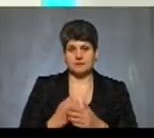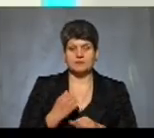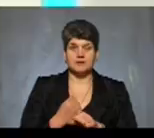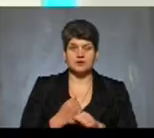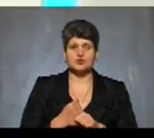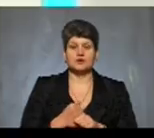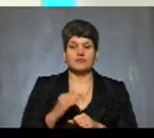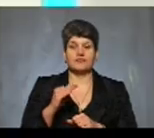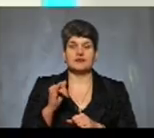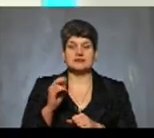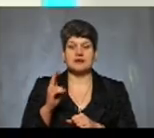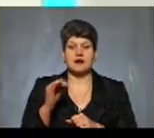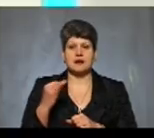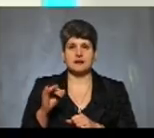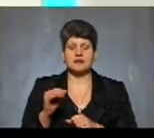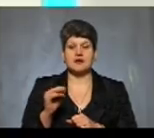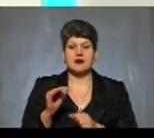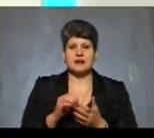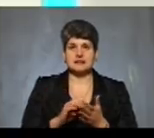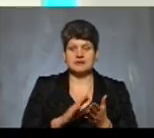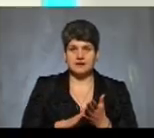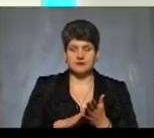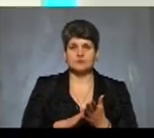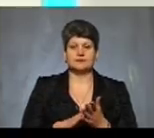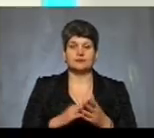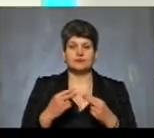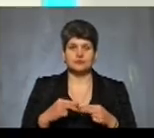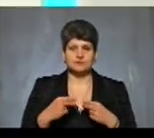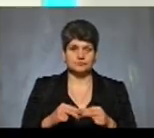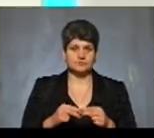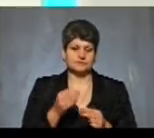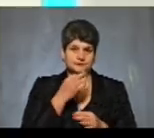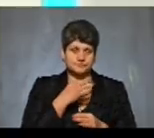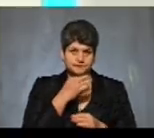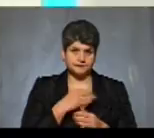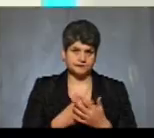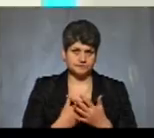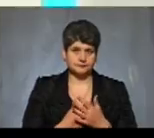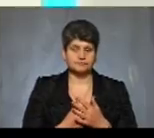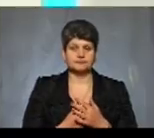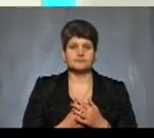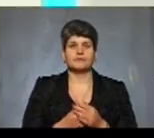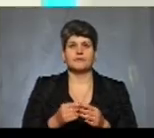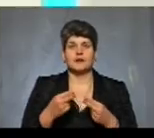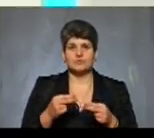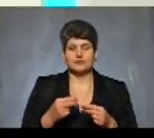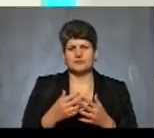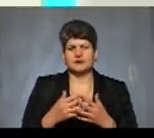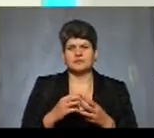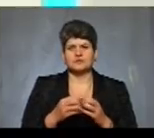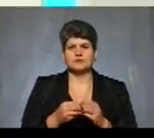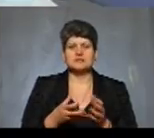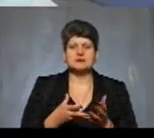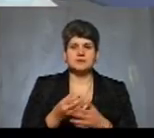і працює з фіскальним реєстратором, знову ж таки, якщо реалізація лікарських засобів, там, наприклад, скільки там він реалізував на певну суму, так? Він сплатив